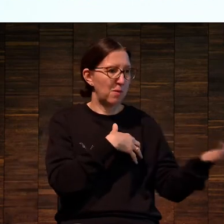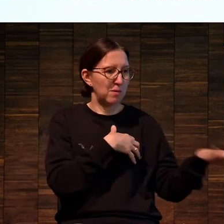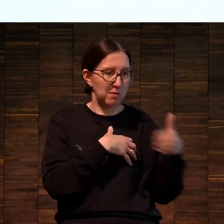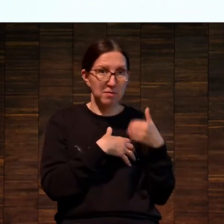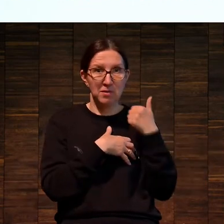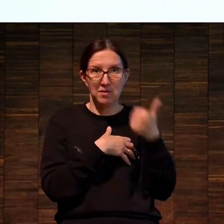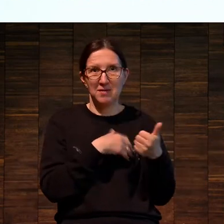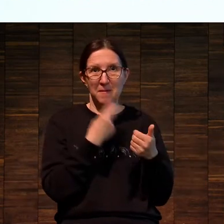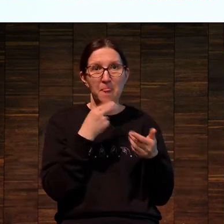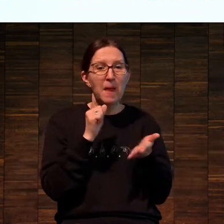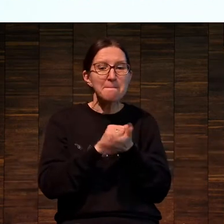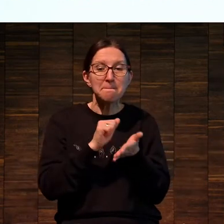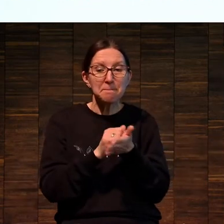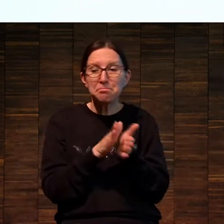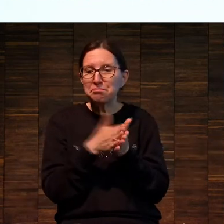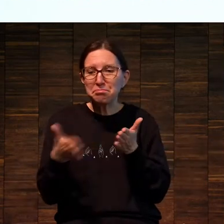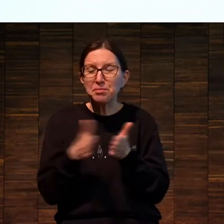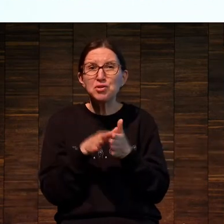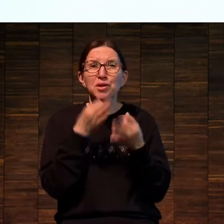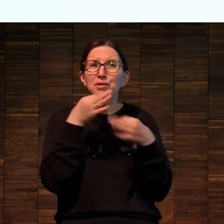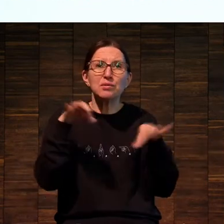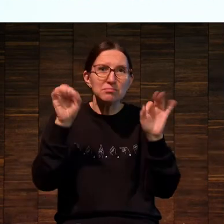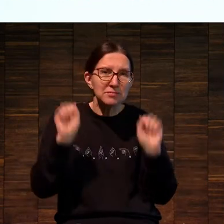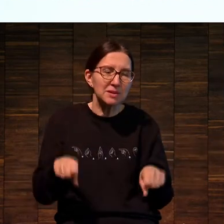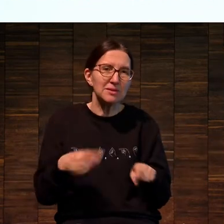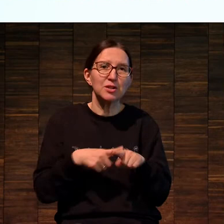достать... Печатать можно со всего и на всем.